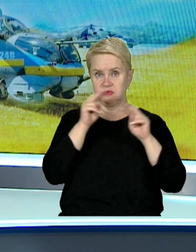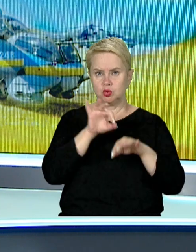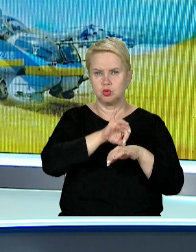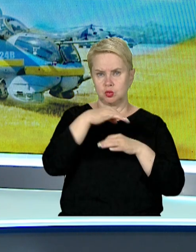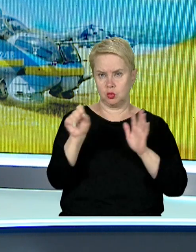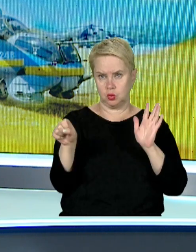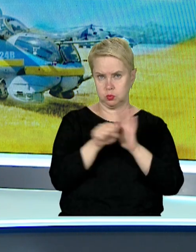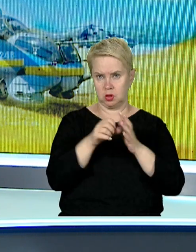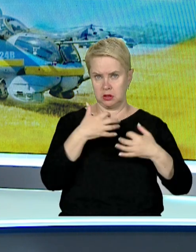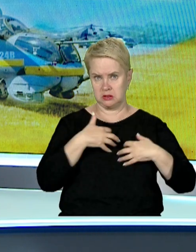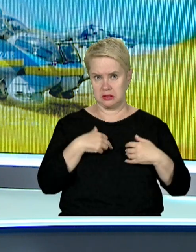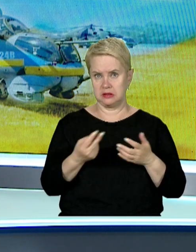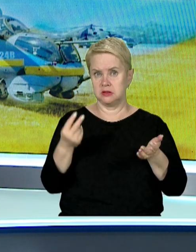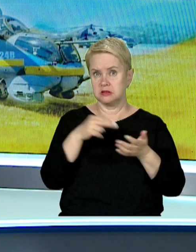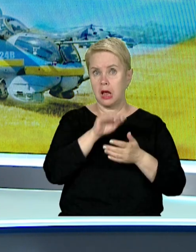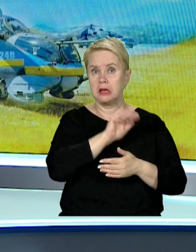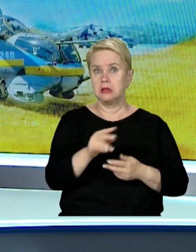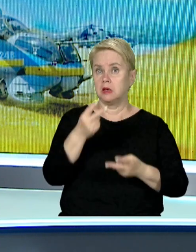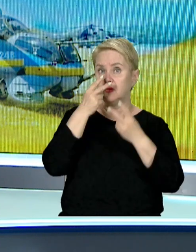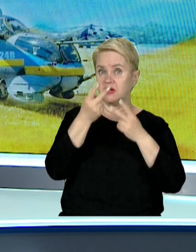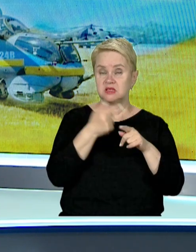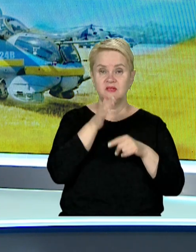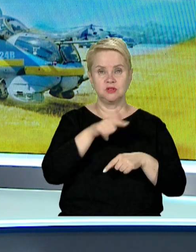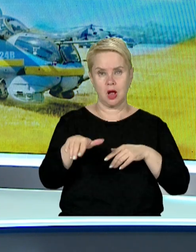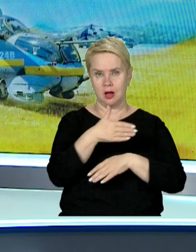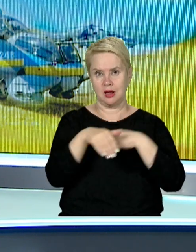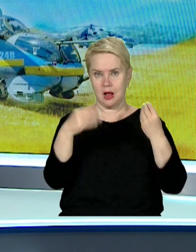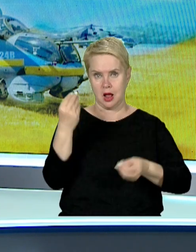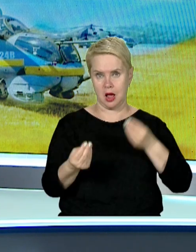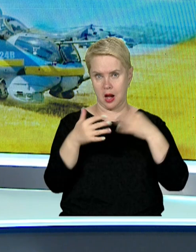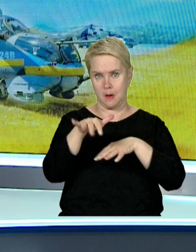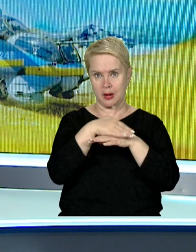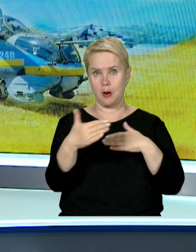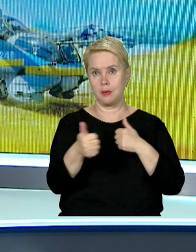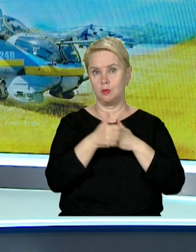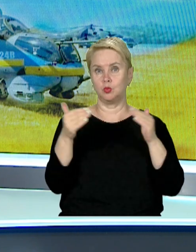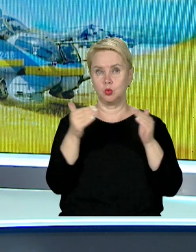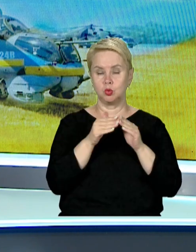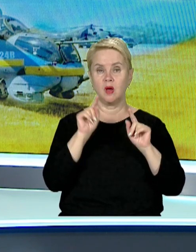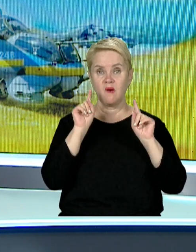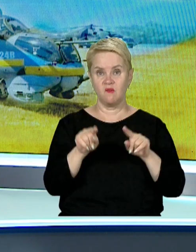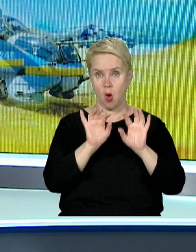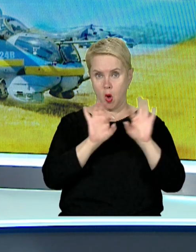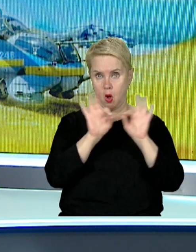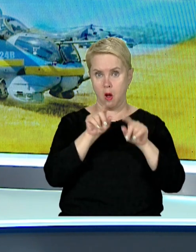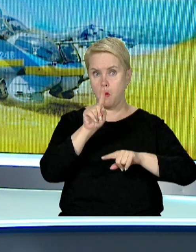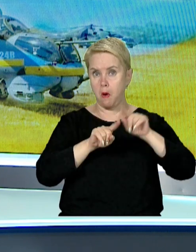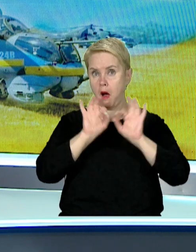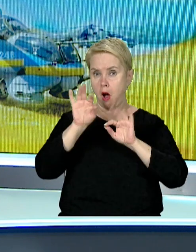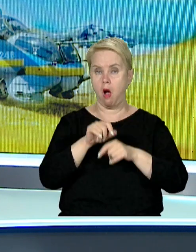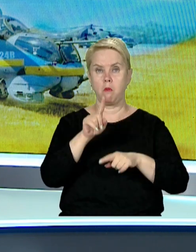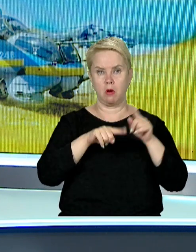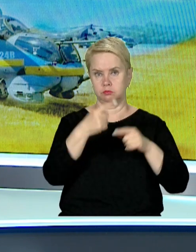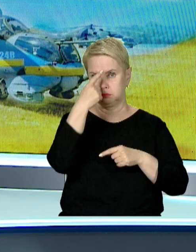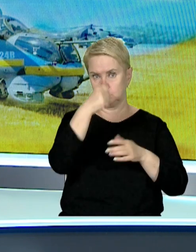жорстокого вбивства тварини стали діти, які у цей час гралися на майданчику перед будинком. Вони і розповіли батькам, а ті